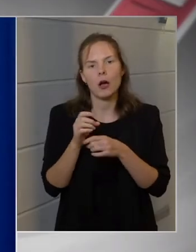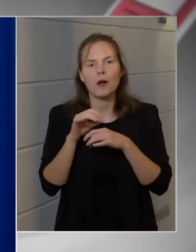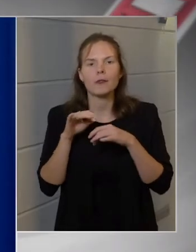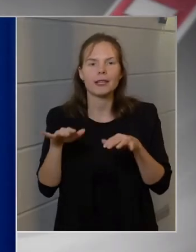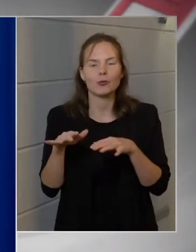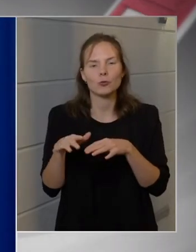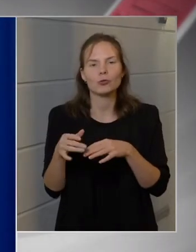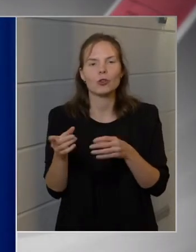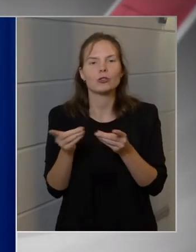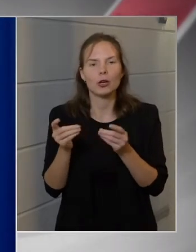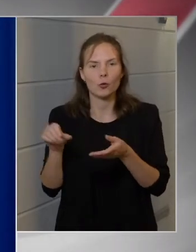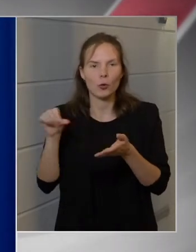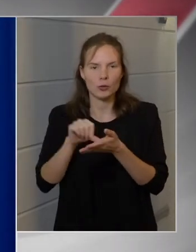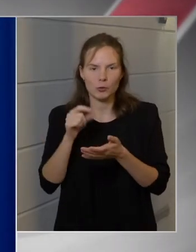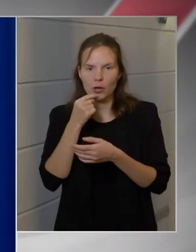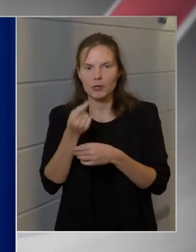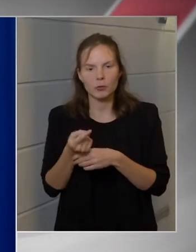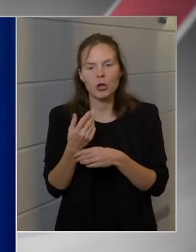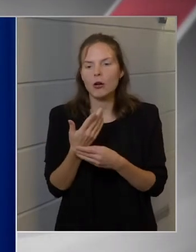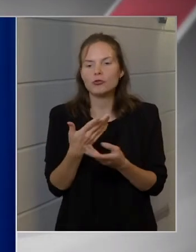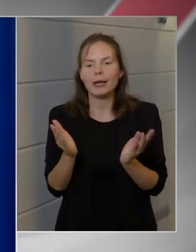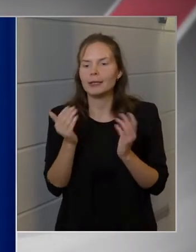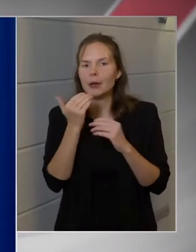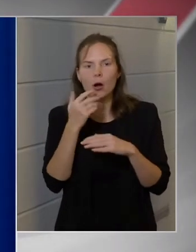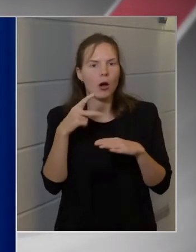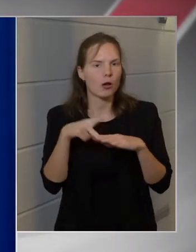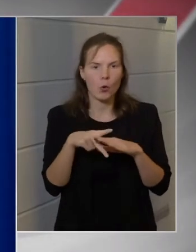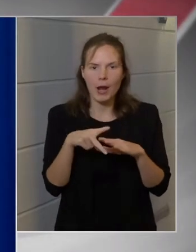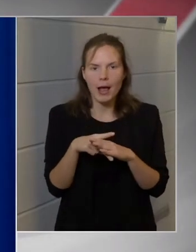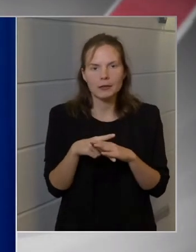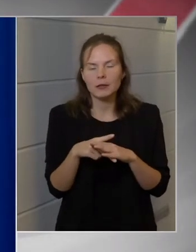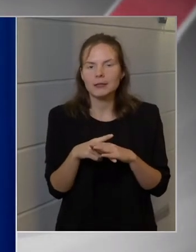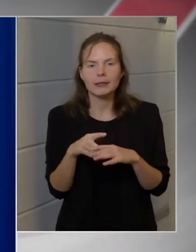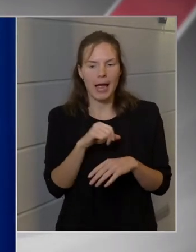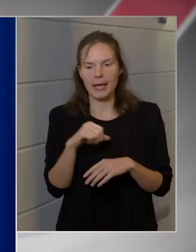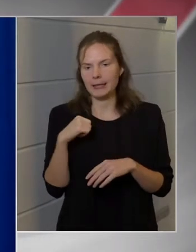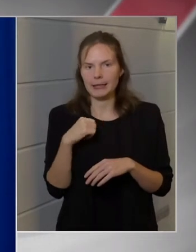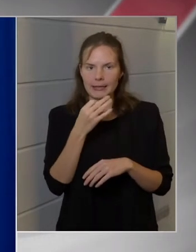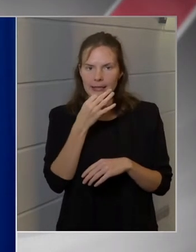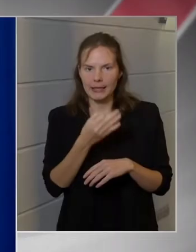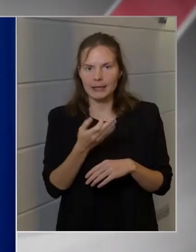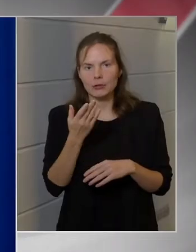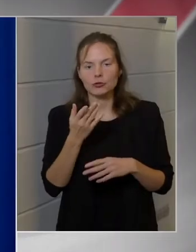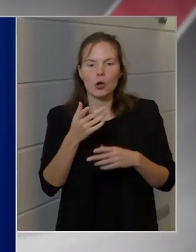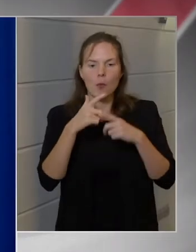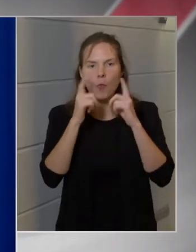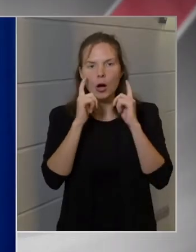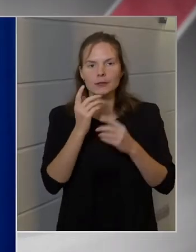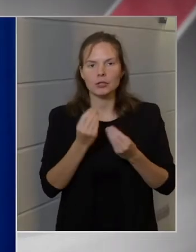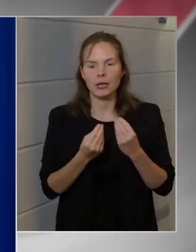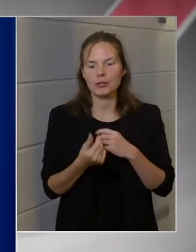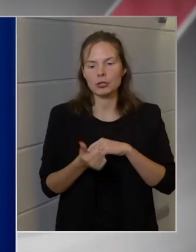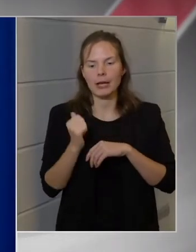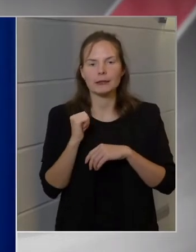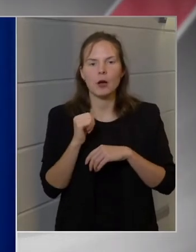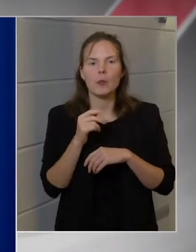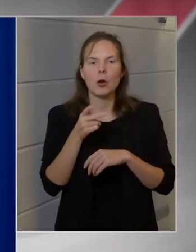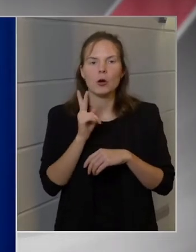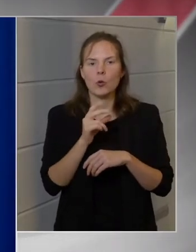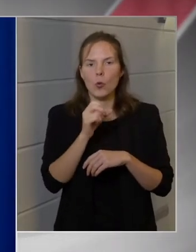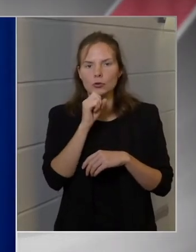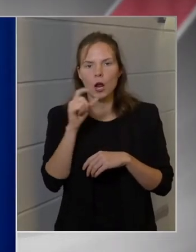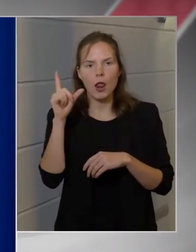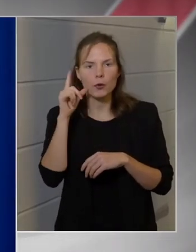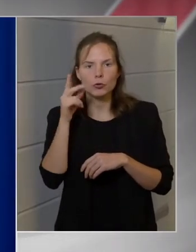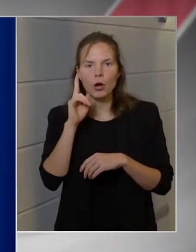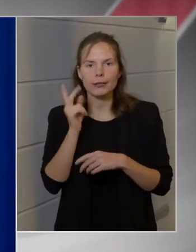korlátozni a maszkísérés egyéni döntés kérdésen is megtértve a mindennapokban, és segnap Kósa Lajos is, aki tagja az operatív